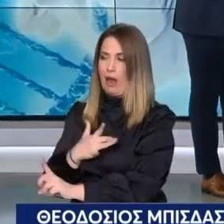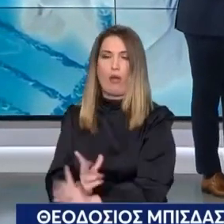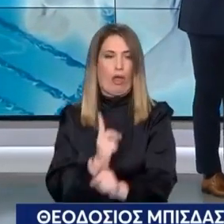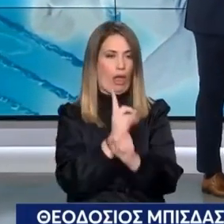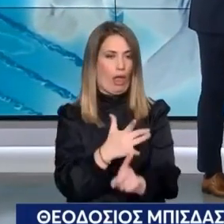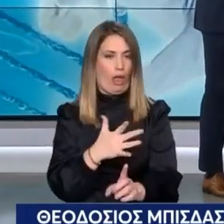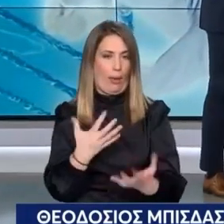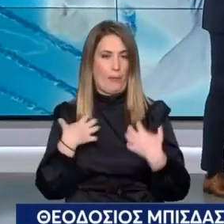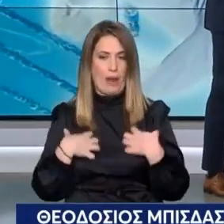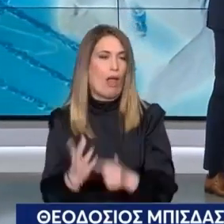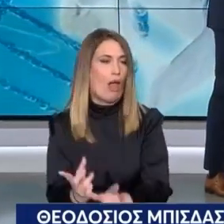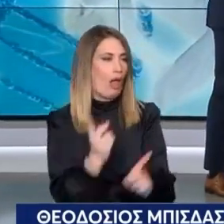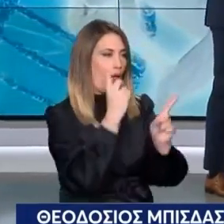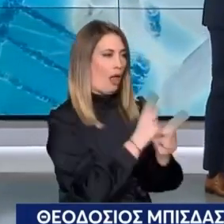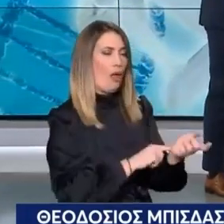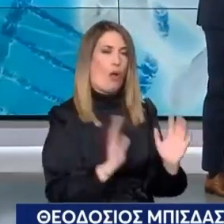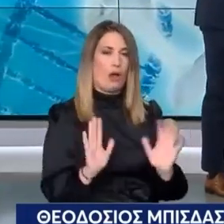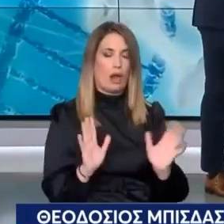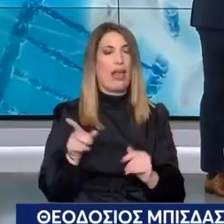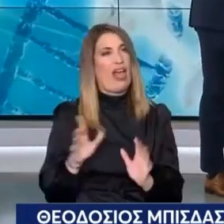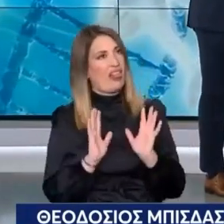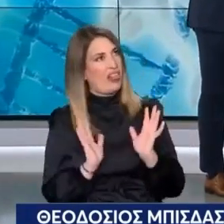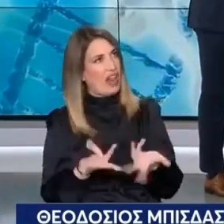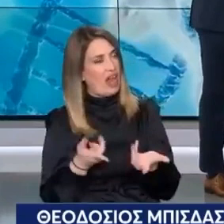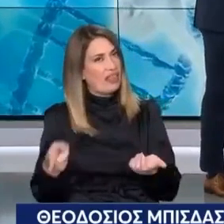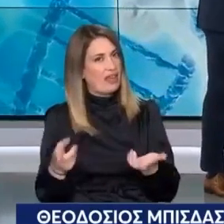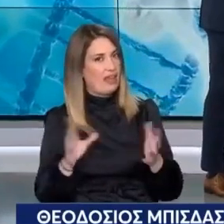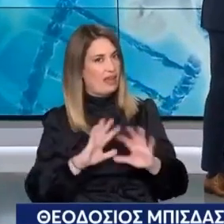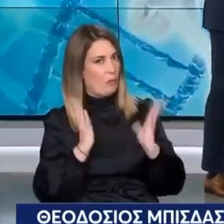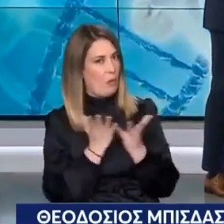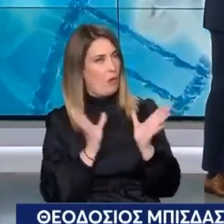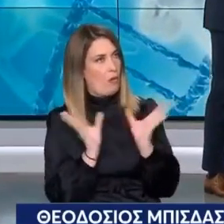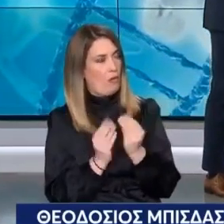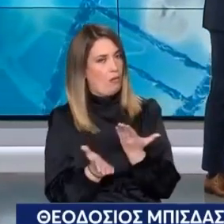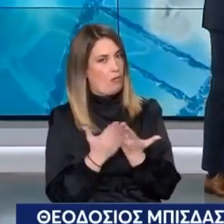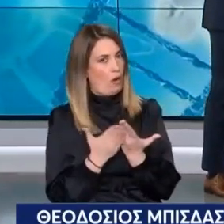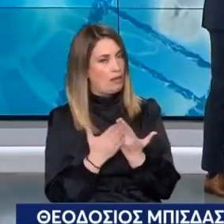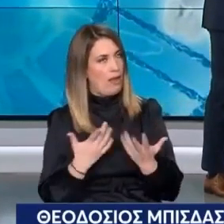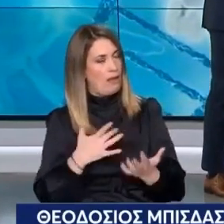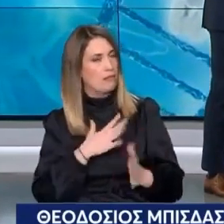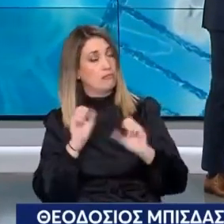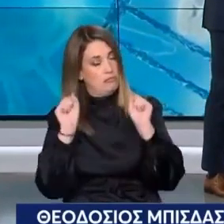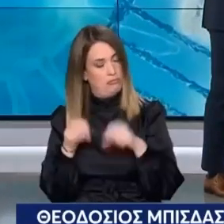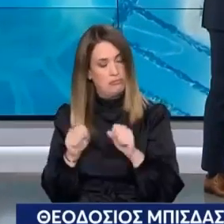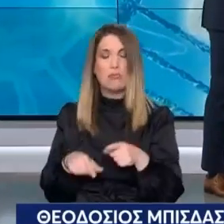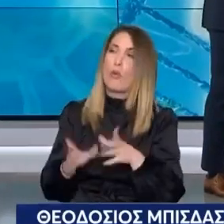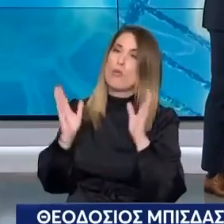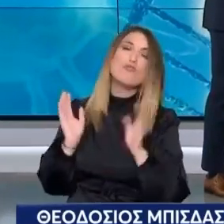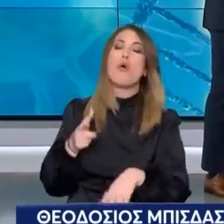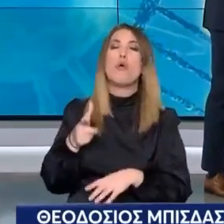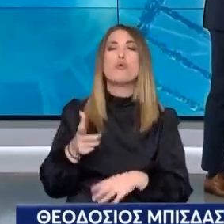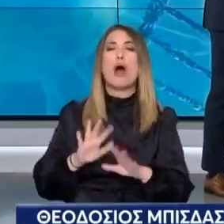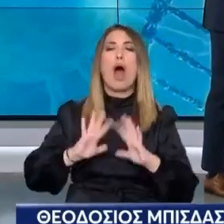Αντιμετωπίζεις και λιγότερους μεταγχειρητικούς κινδύνους ως ασθενής μετά Σαφώς Οι επιπλοκές είναι πολύ λιγότερες Οι δυνατότητες είναι τεράστιες